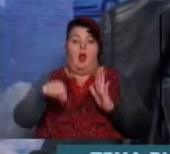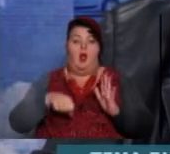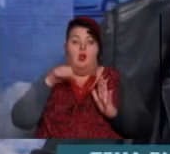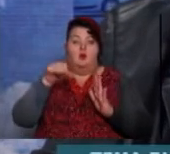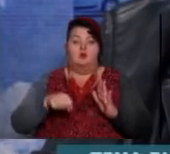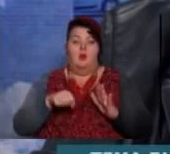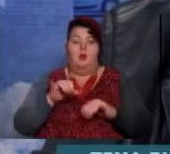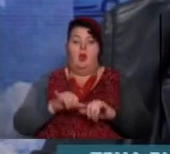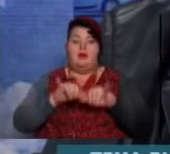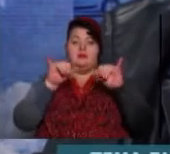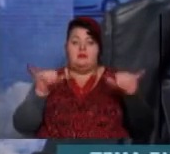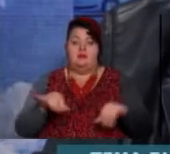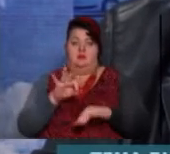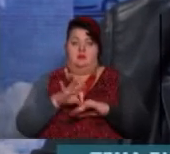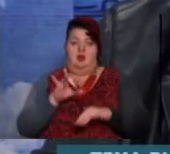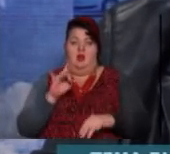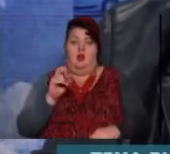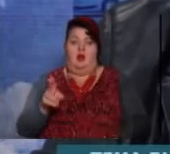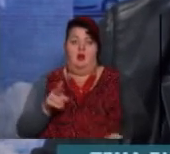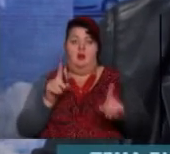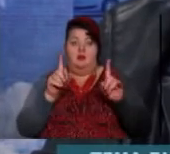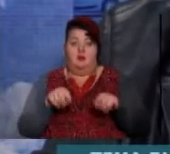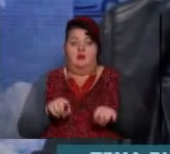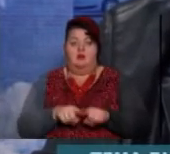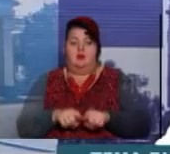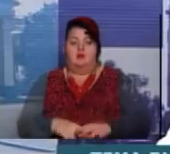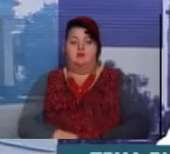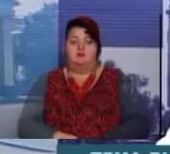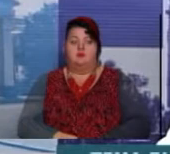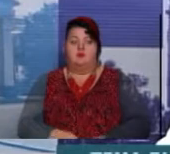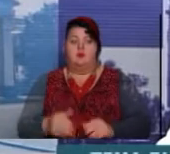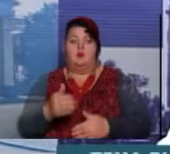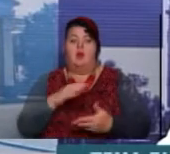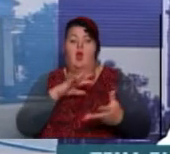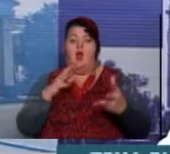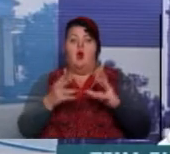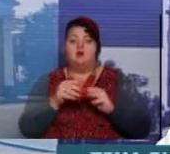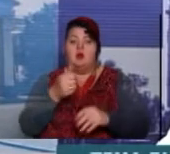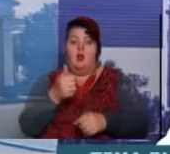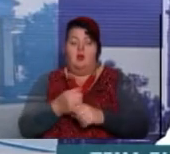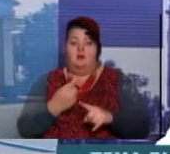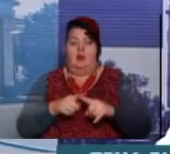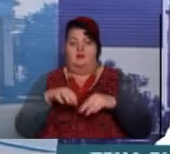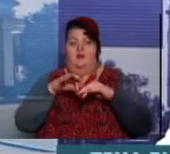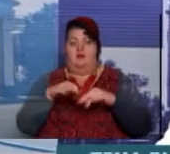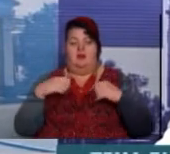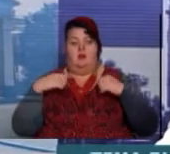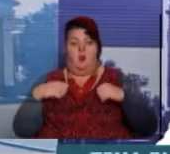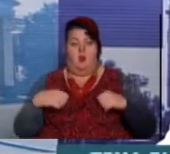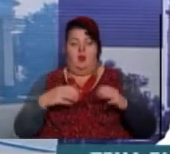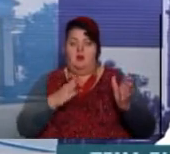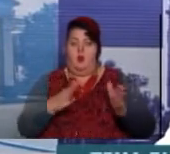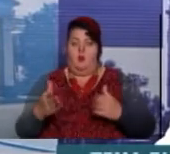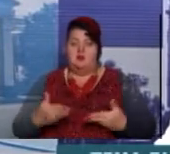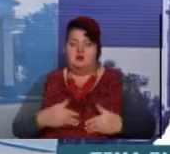заболіваємість рака висока. Навіть так? Звісно. Отже, головне – це вести спокійний образ життя, не